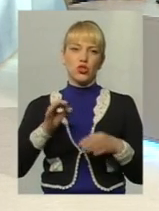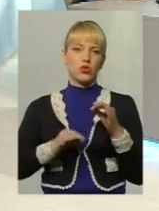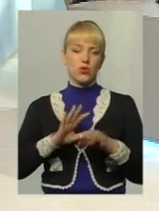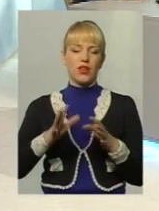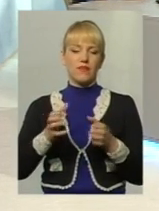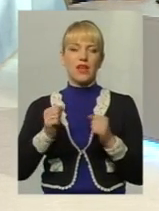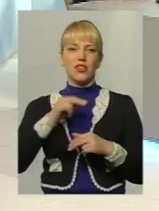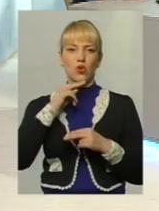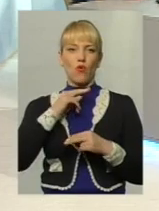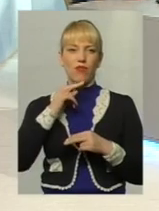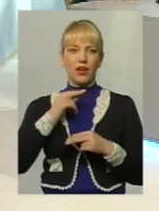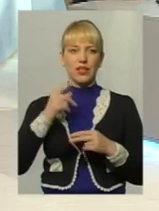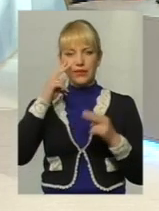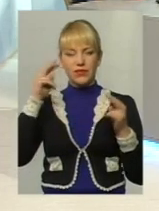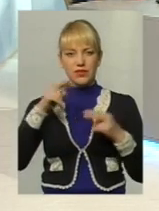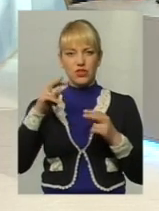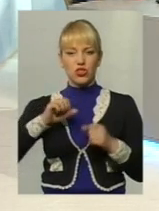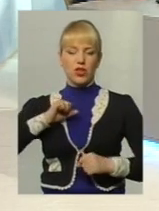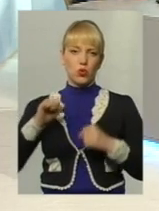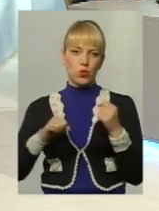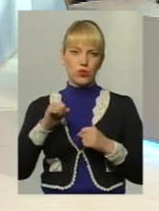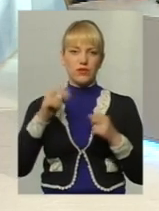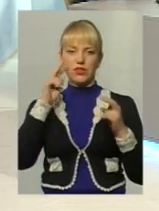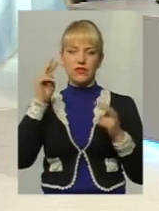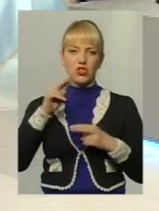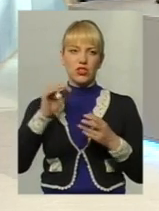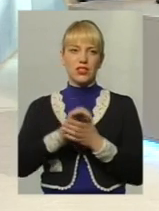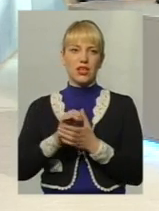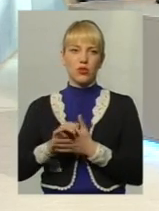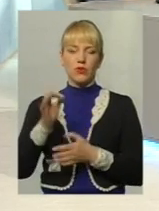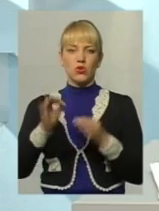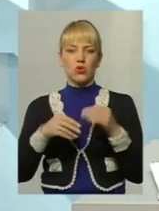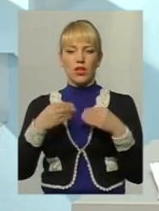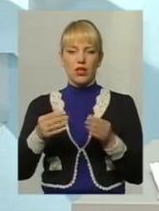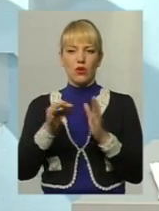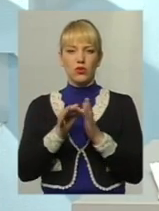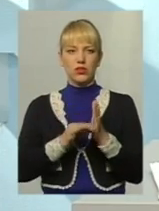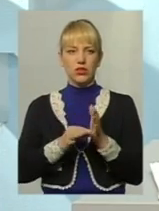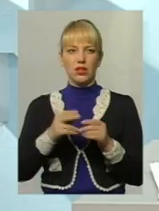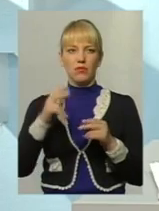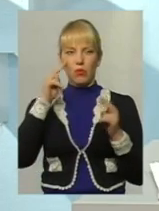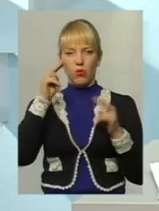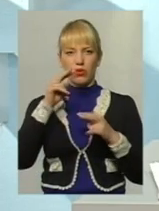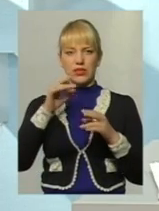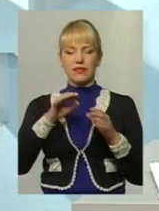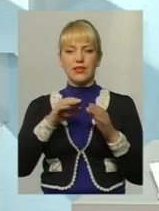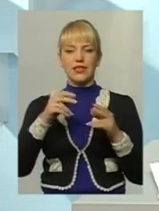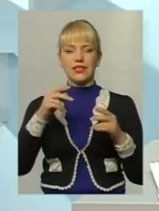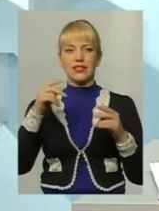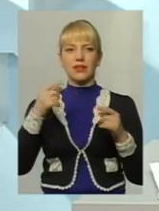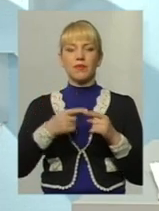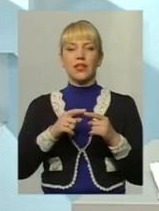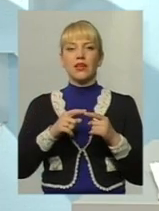до уваги свідчення друзів, свідчення знайомих? Суд дає оцінку показам свідків на рівні з іншими